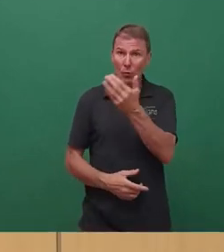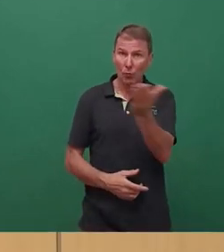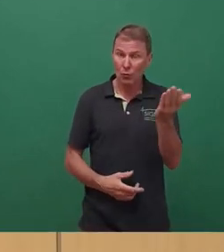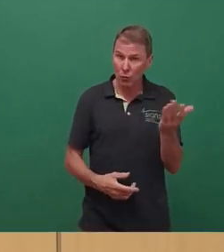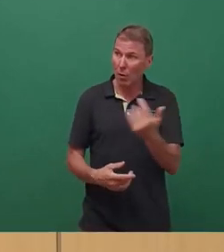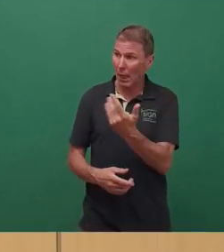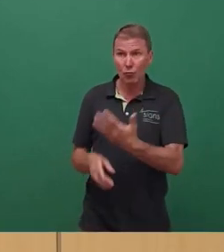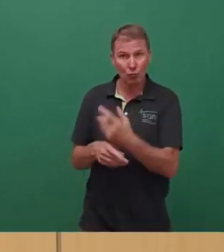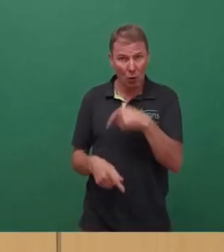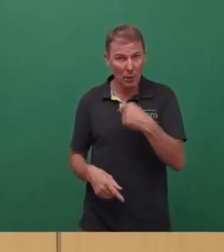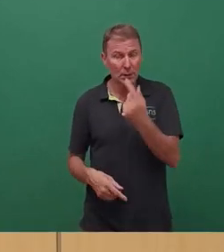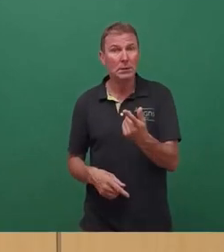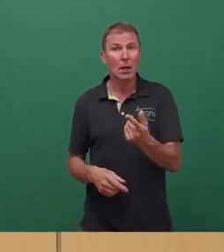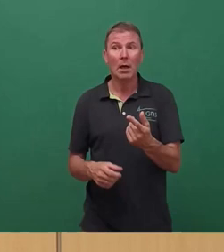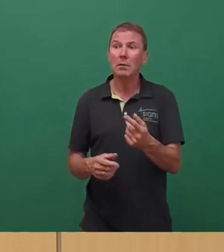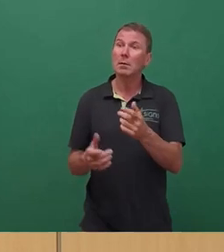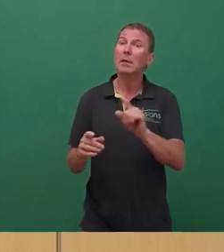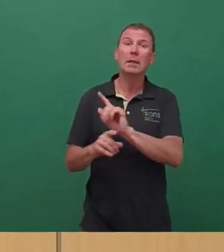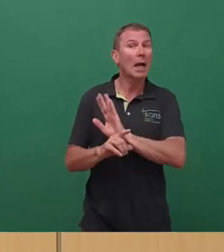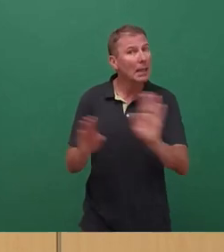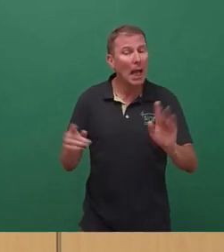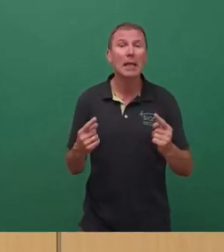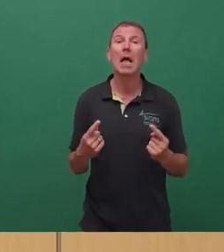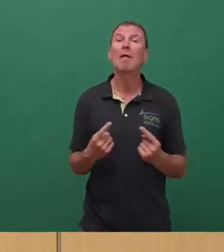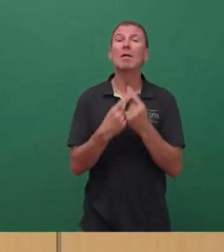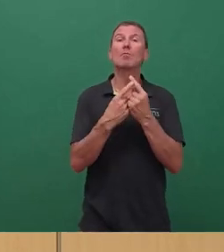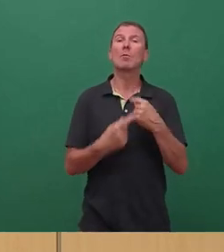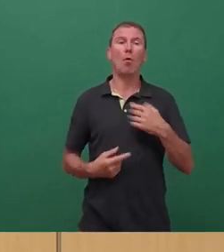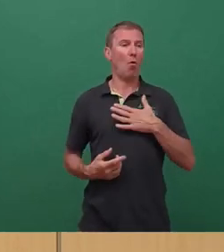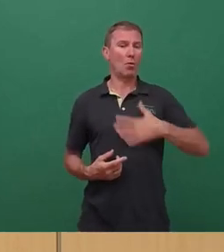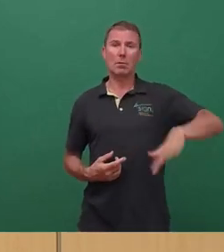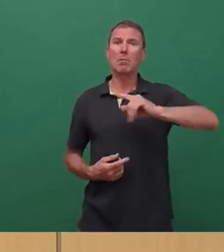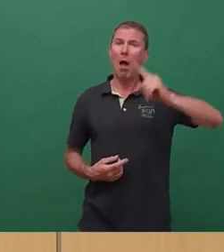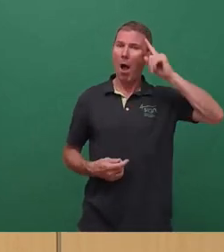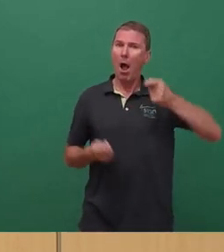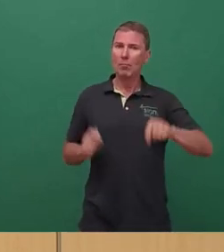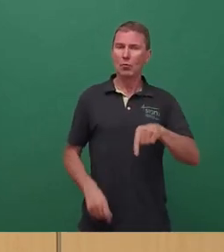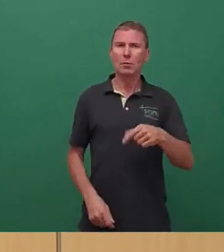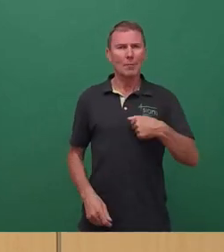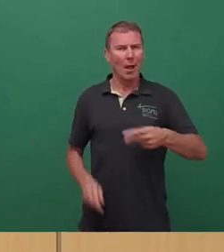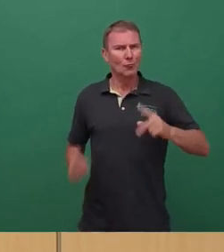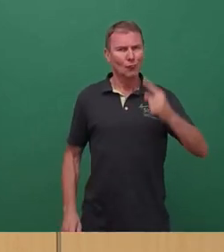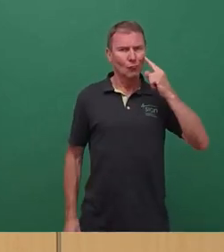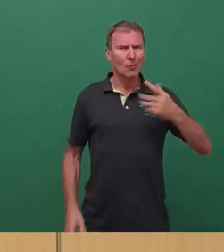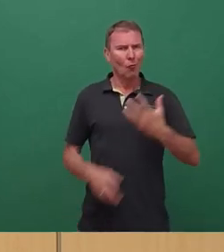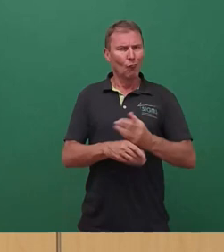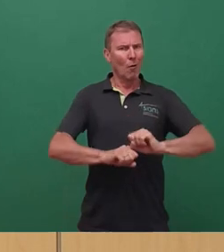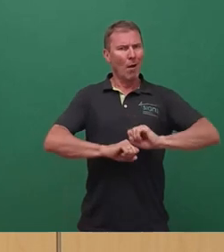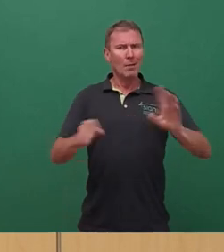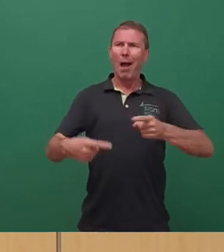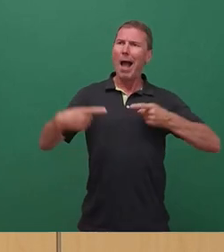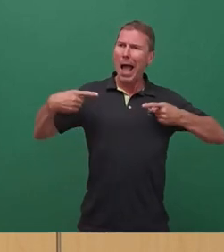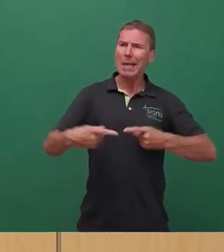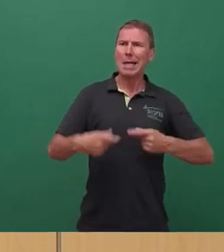worden, die Unterschutzstellung widerspricht auch nicht unseren Ratsbeschlüssen, weil wir haben uns ja als Stadtrat schon klar gegen eine Bebauung des